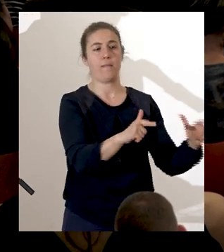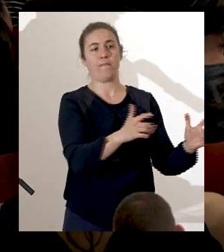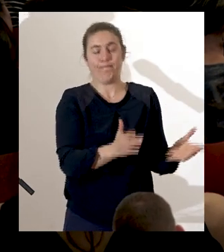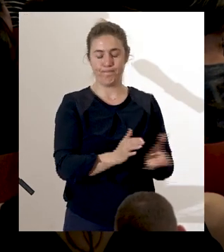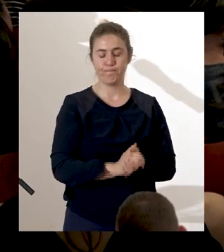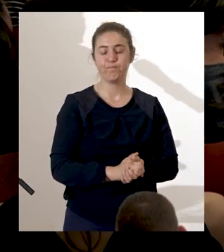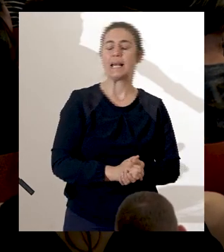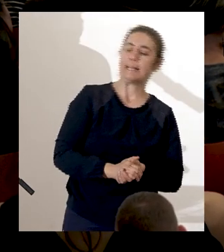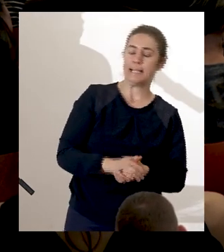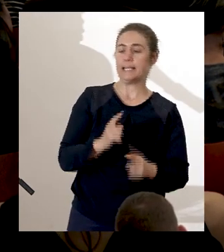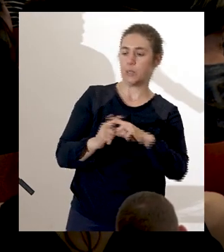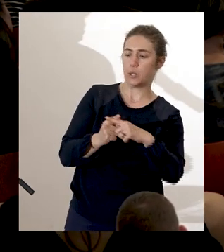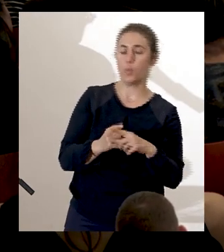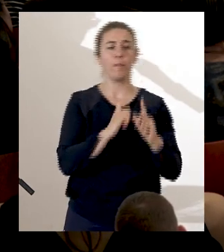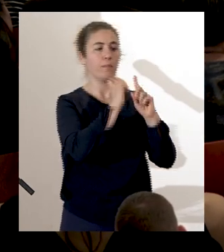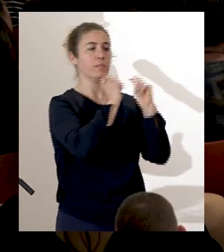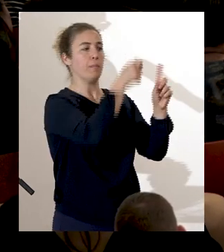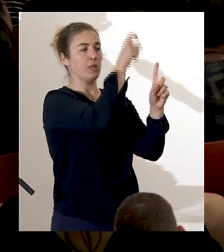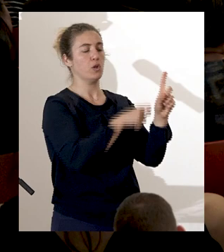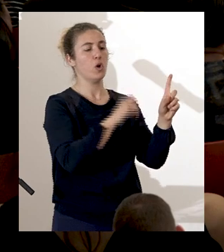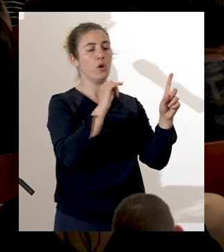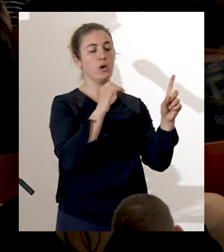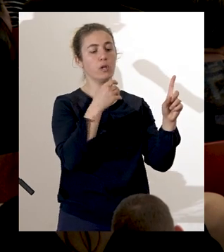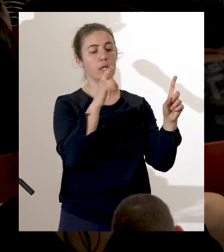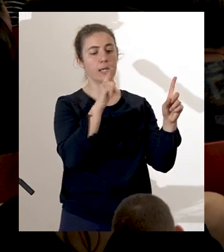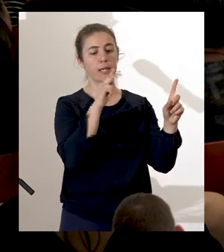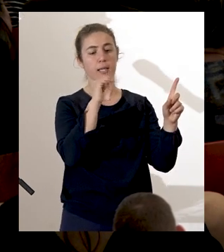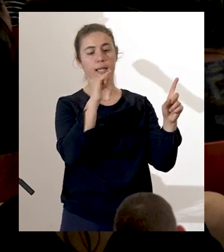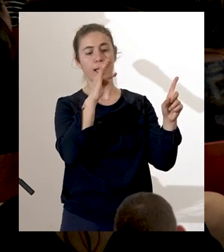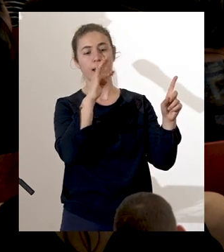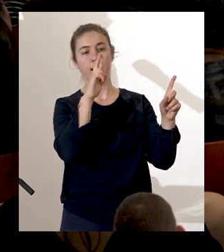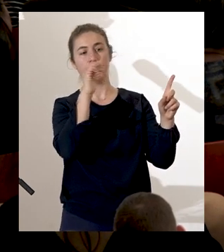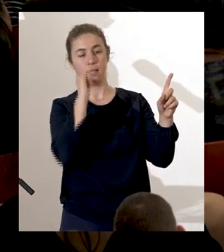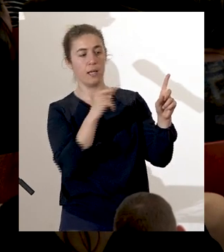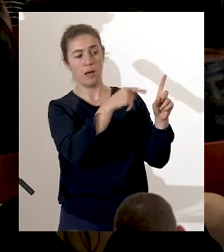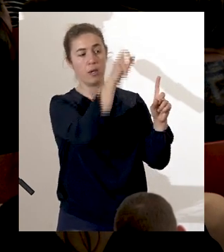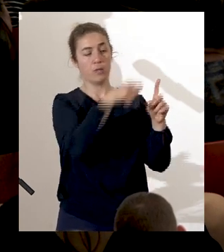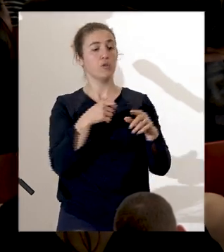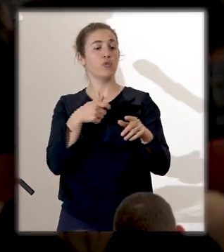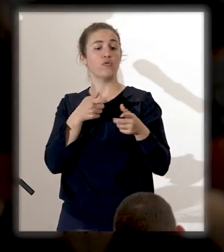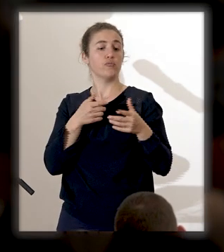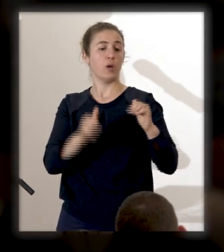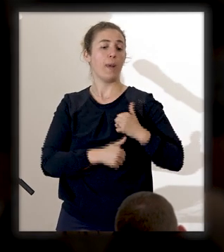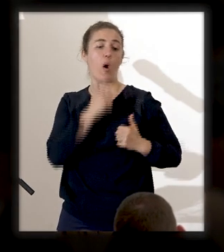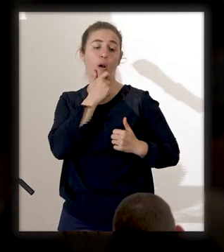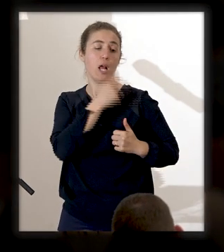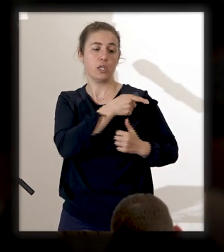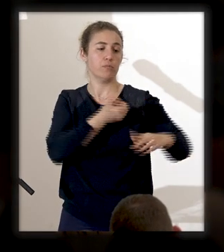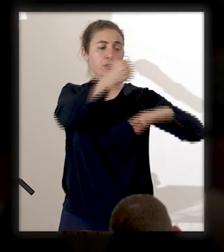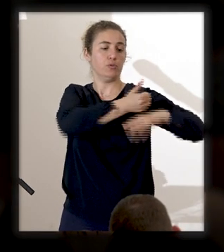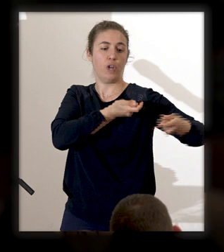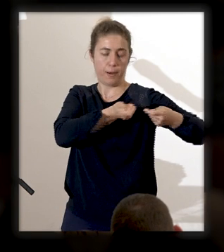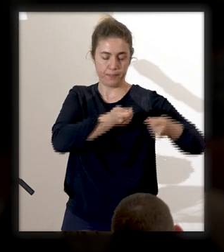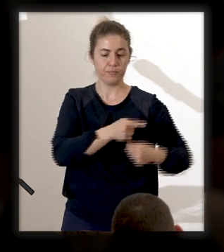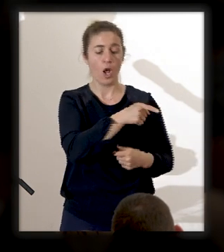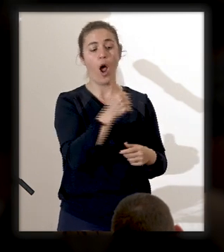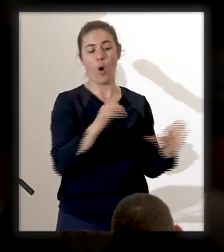à John Guthrie, un planteur, colonel, commandant de troupes de l'armée anglaise. Guthrie, à la tête d'un